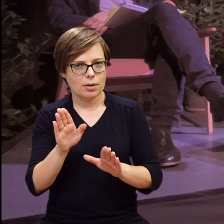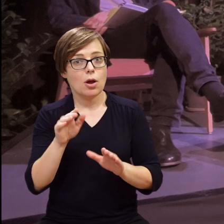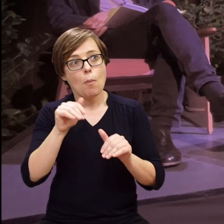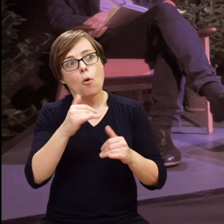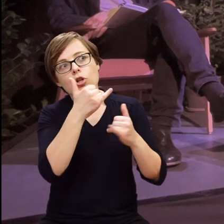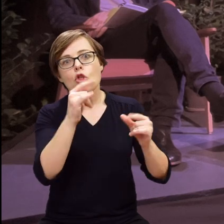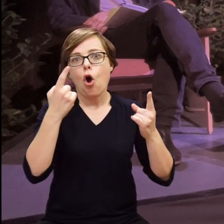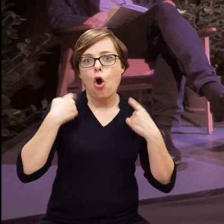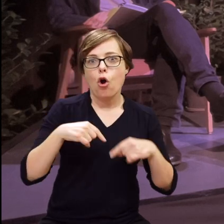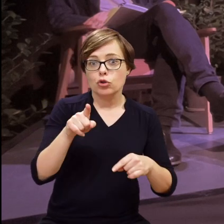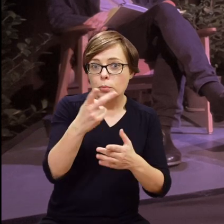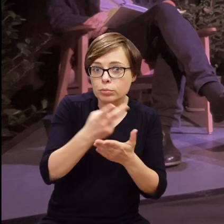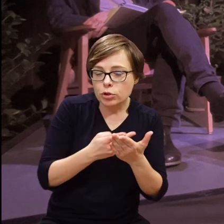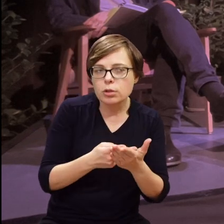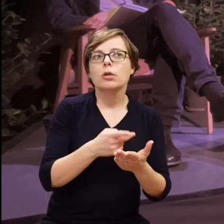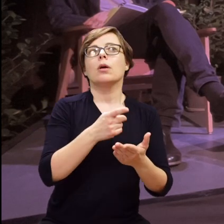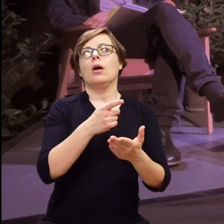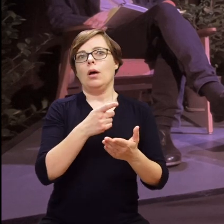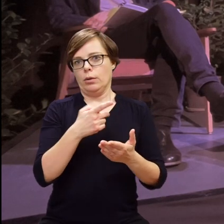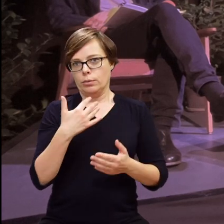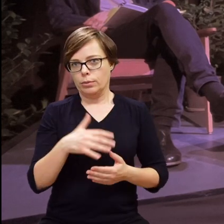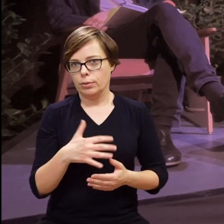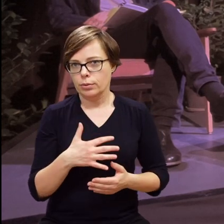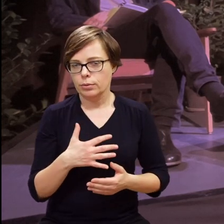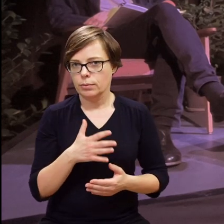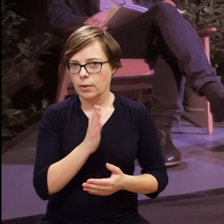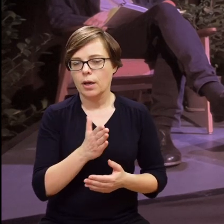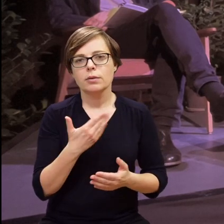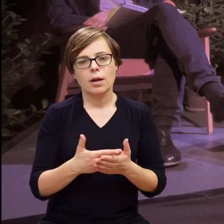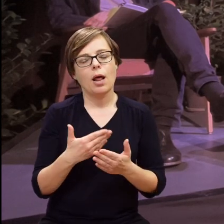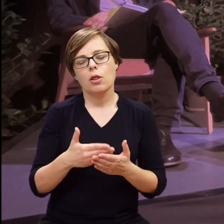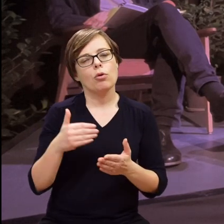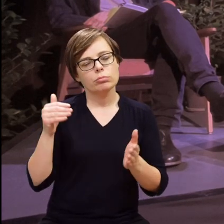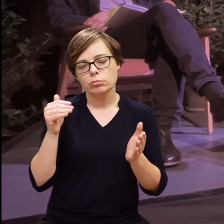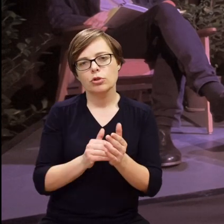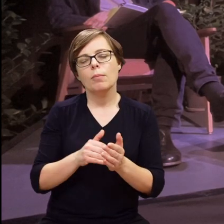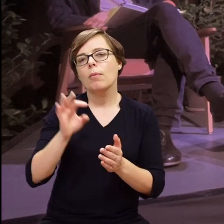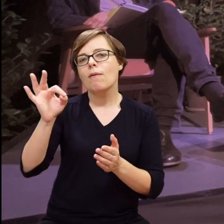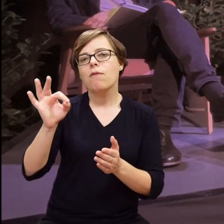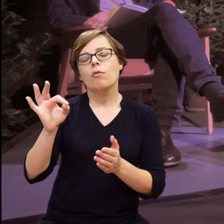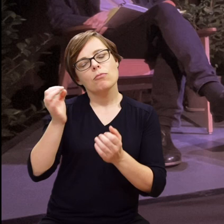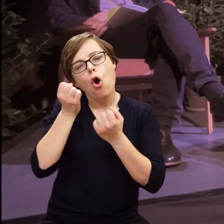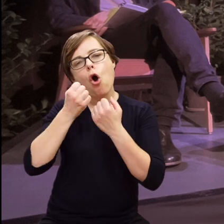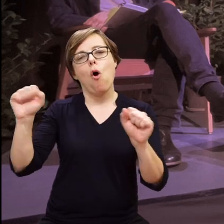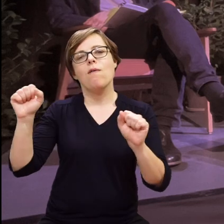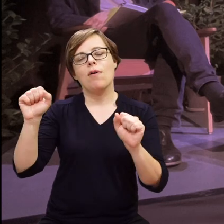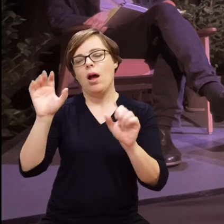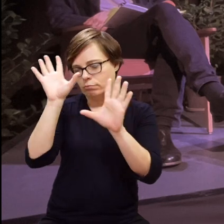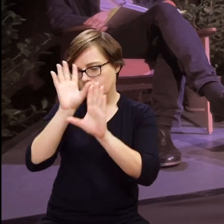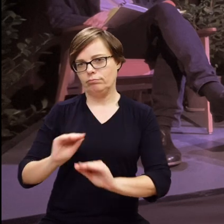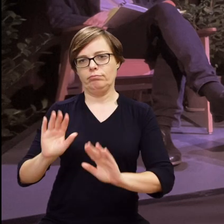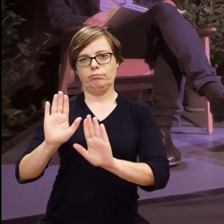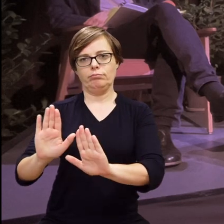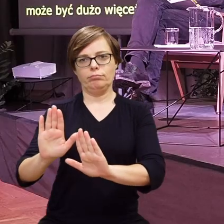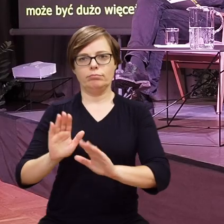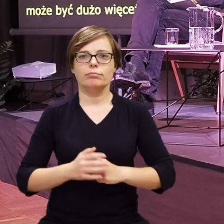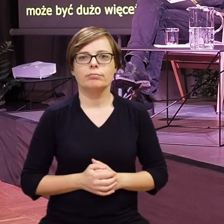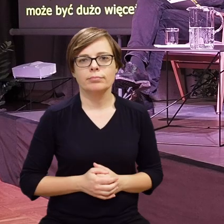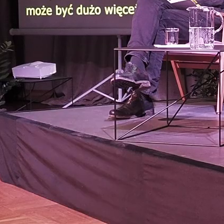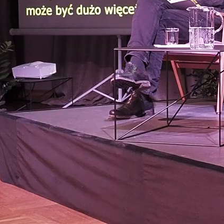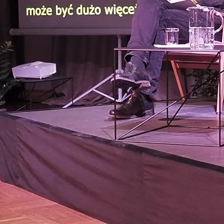innym osobom, więc to przede wszystkim myślę, że właśnie ich odwaga jest tutaj taka bardzo do podkreślenia.